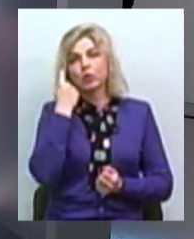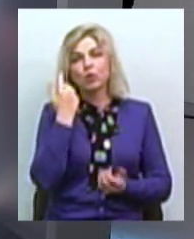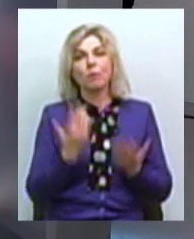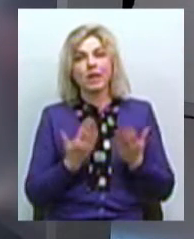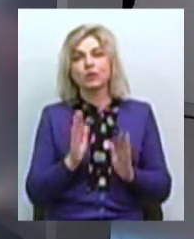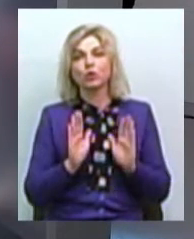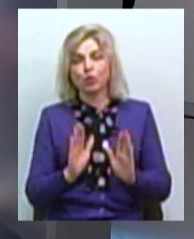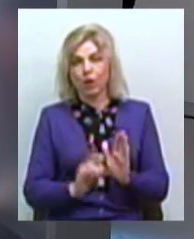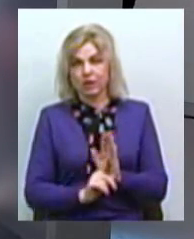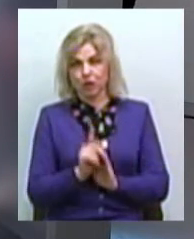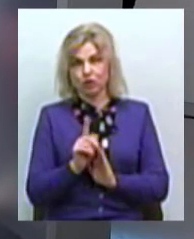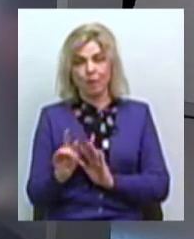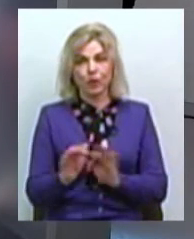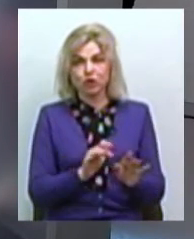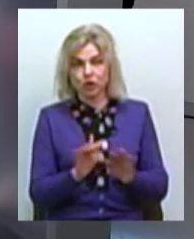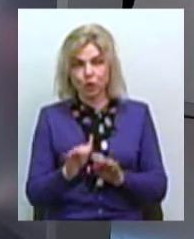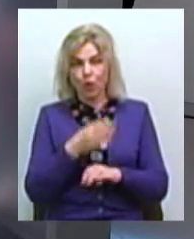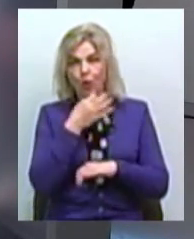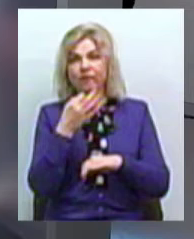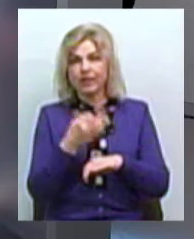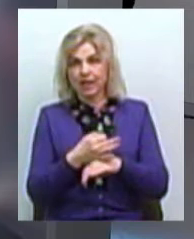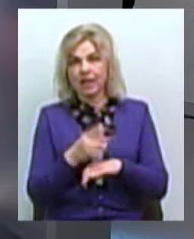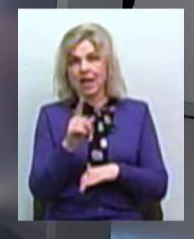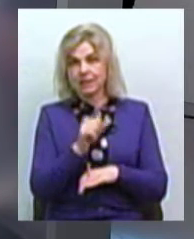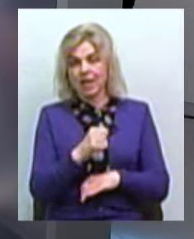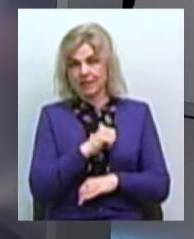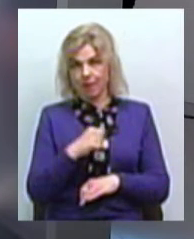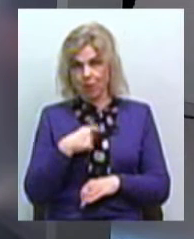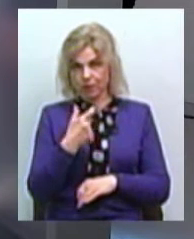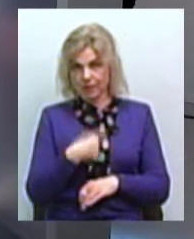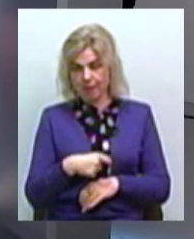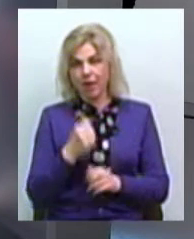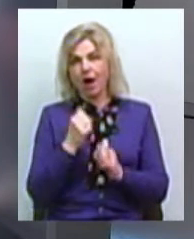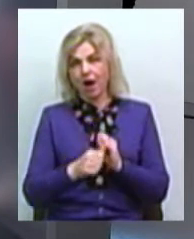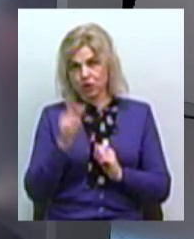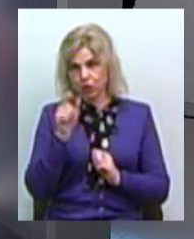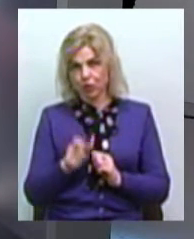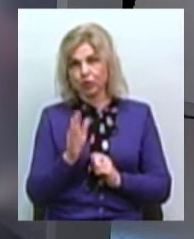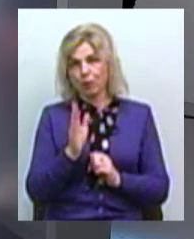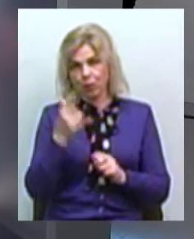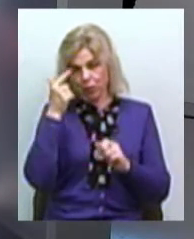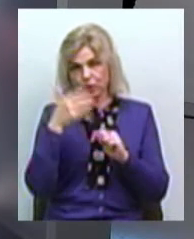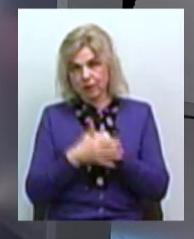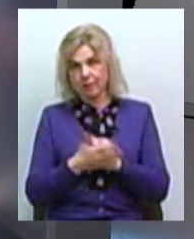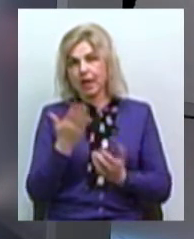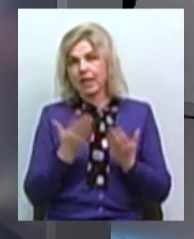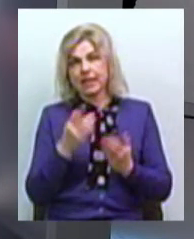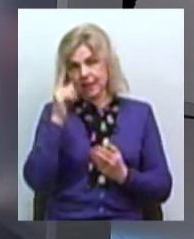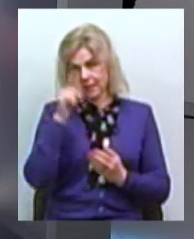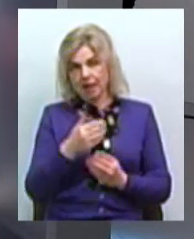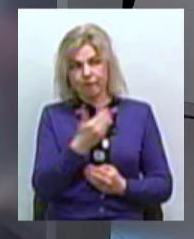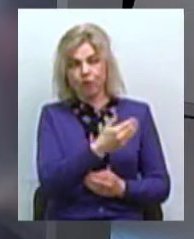розпочнеться процедура відповідальності за самого себе, то тоді кожна людина буде розуміти, що якщо він знає, що його сусід